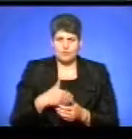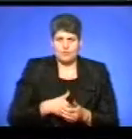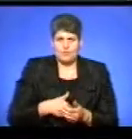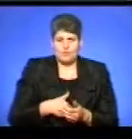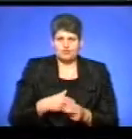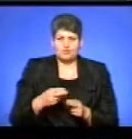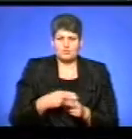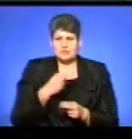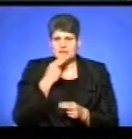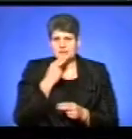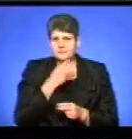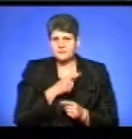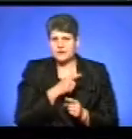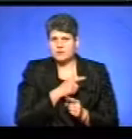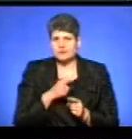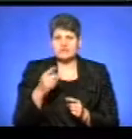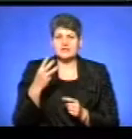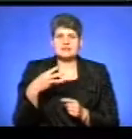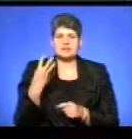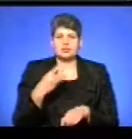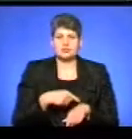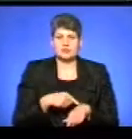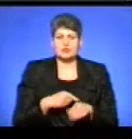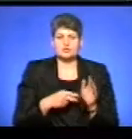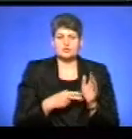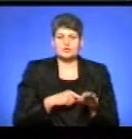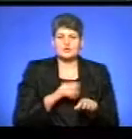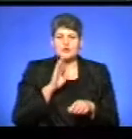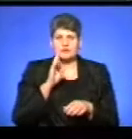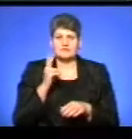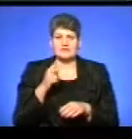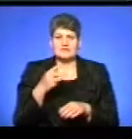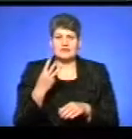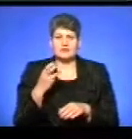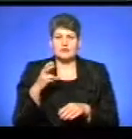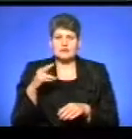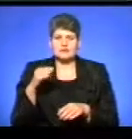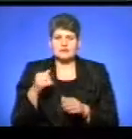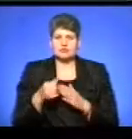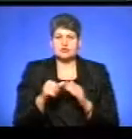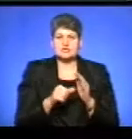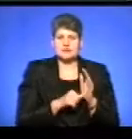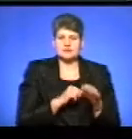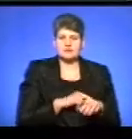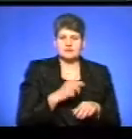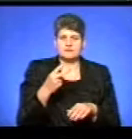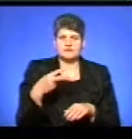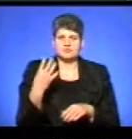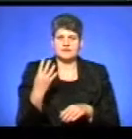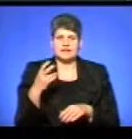вживання страв впродовж 33 годин – з сьомої ранку 23 листопада до 16 години 24